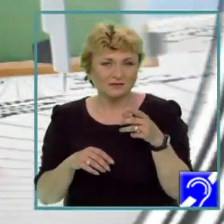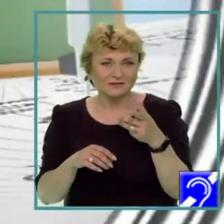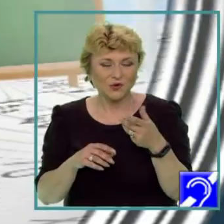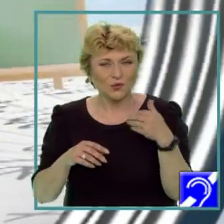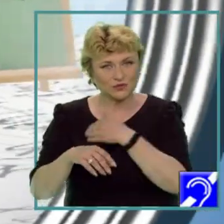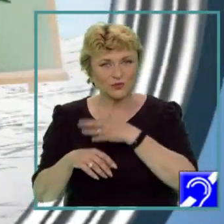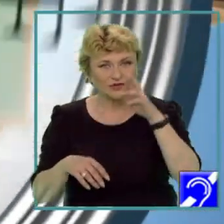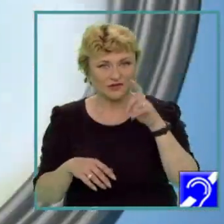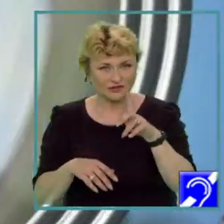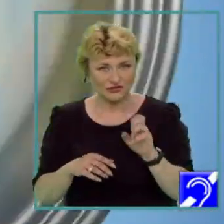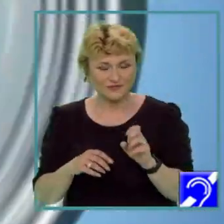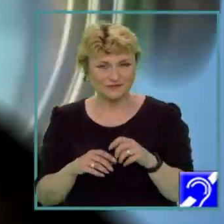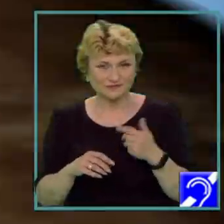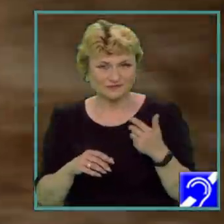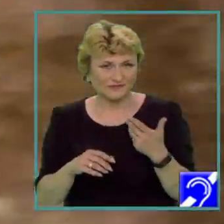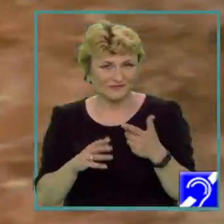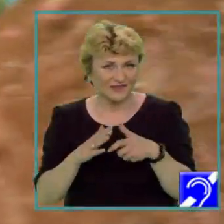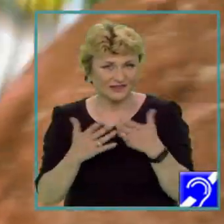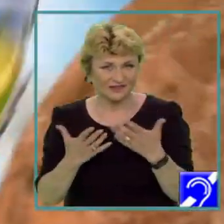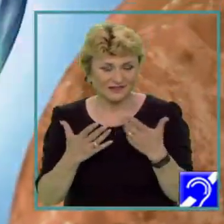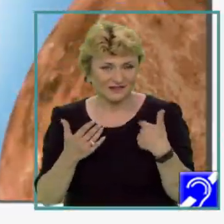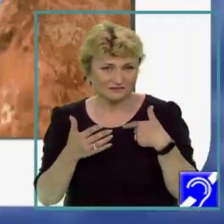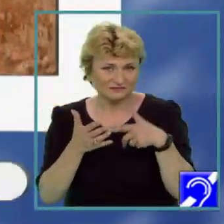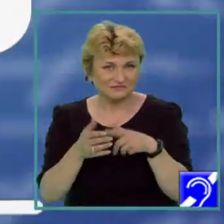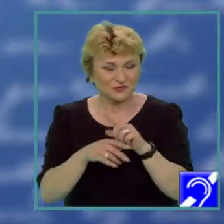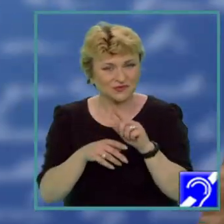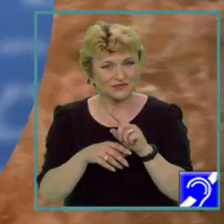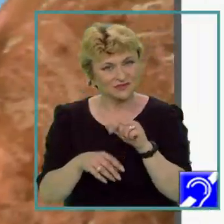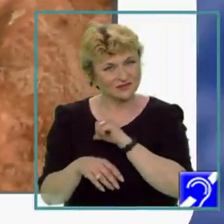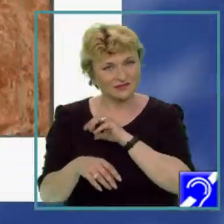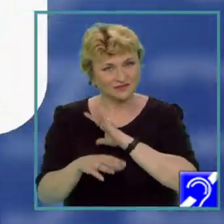invit la o lecție de geografie din care veți afla multe lucruri interesante și utile.